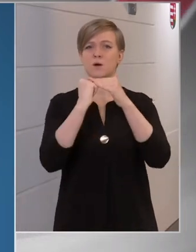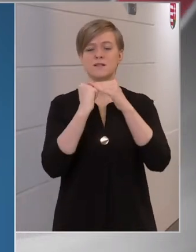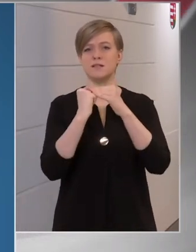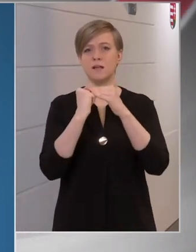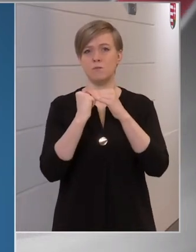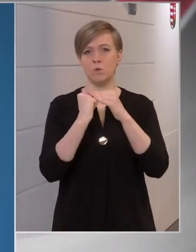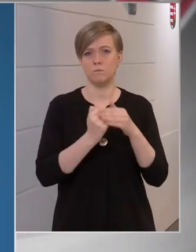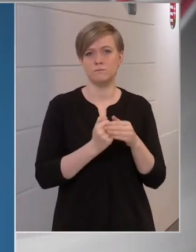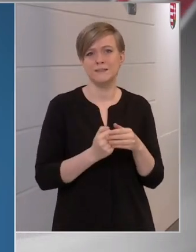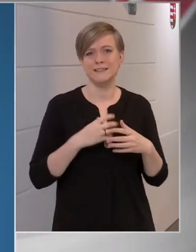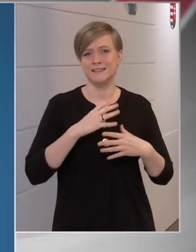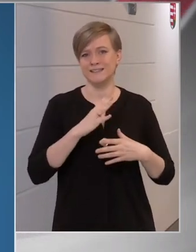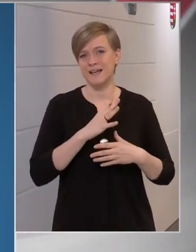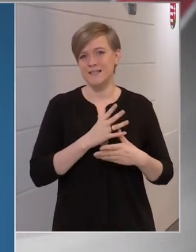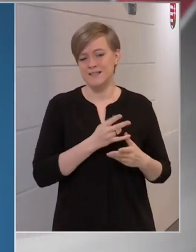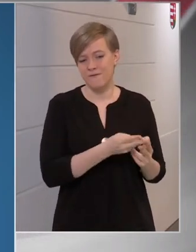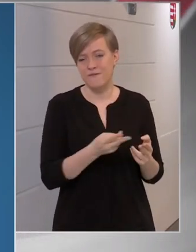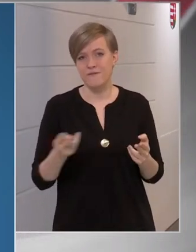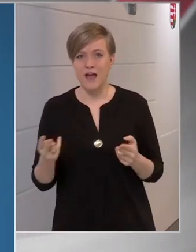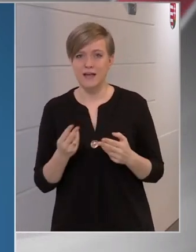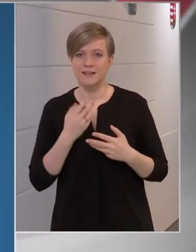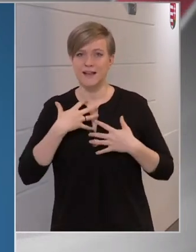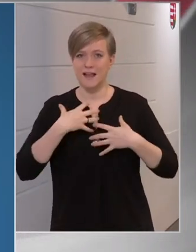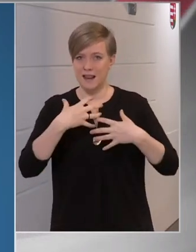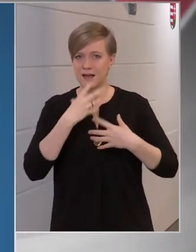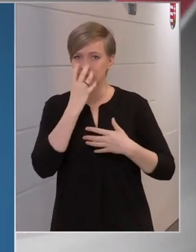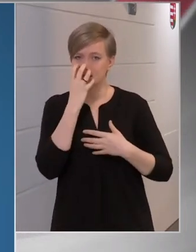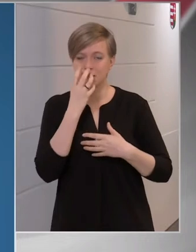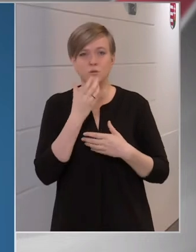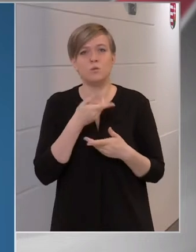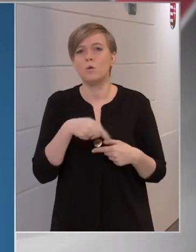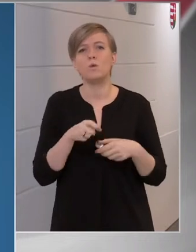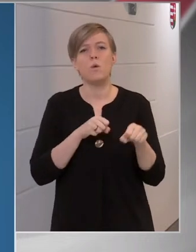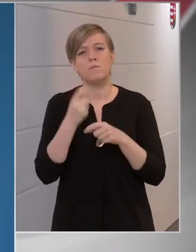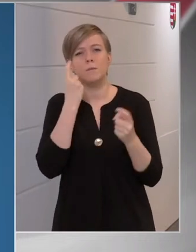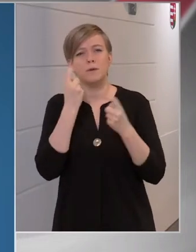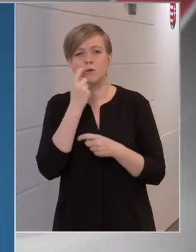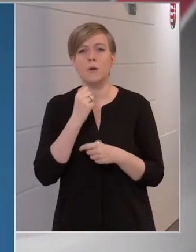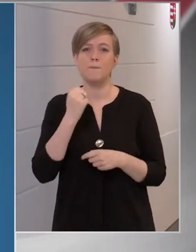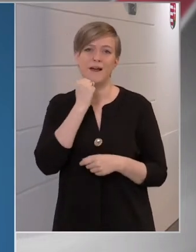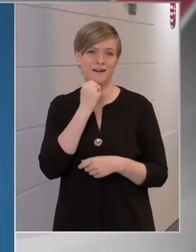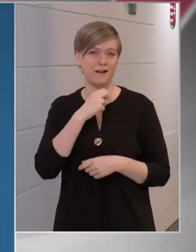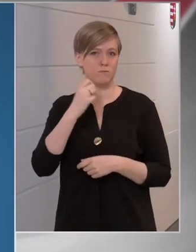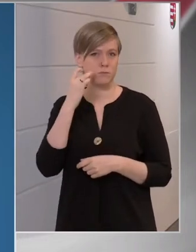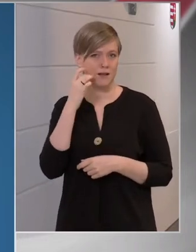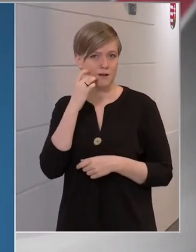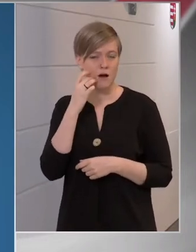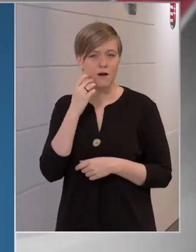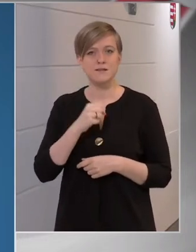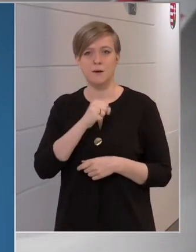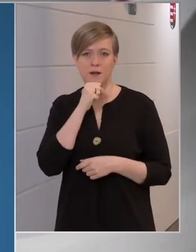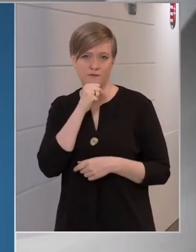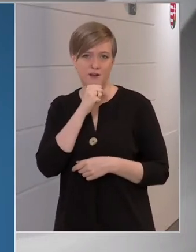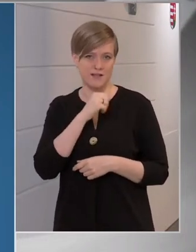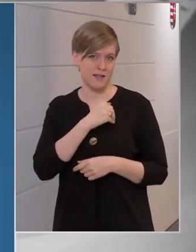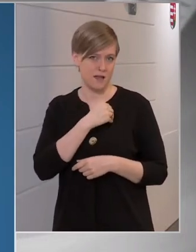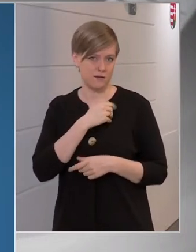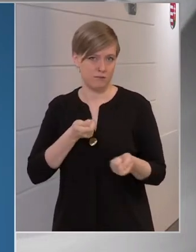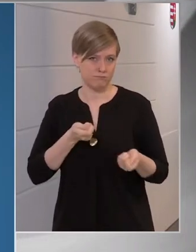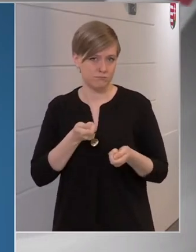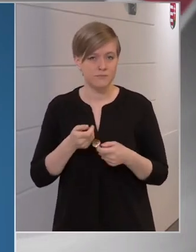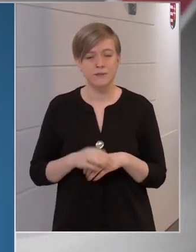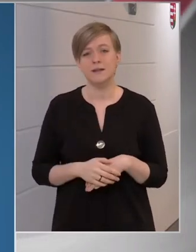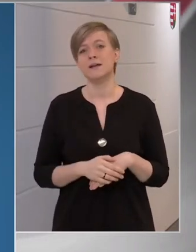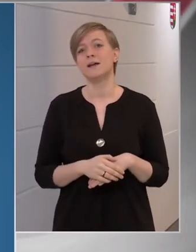vágyak? A lélegeztetett koronavírusos betegek esetében a kormány szerint. Merkeli Béla, Szemmelvesz Egyetem rektora szerint a rekordszám 1